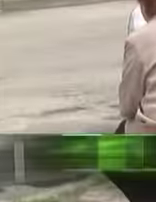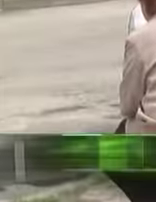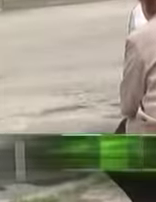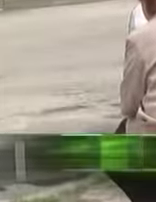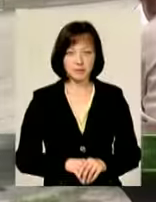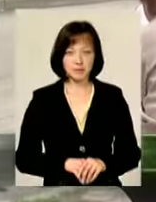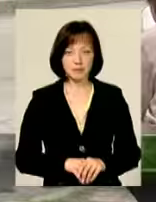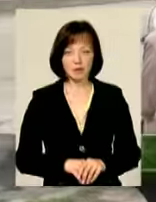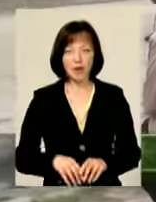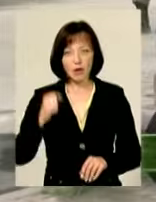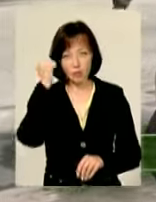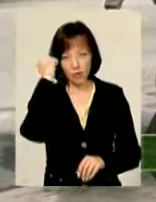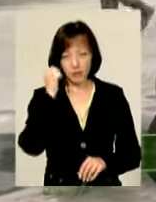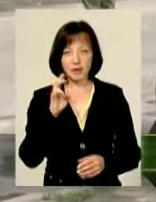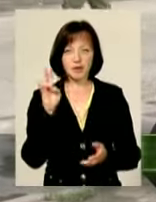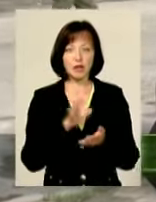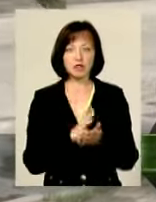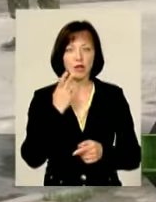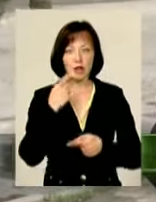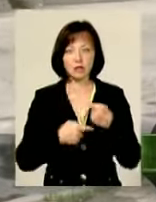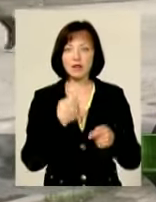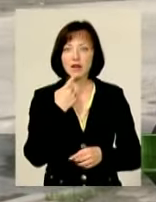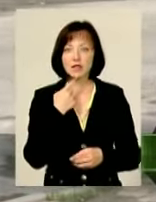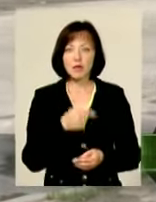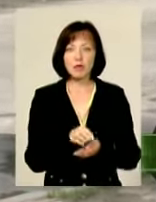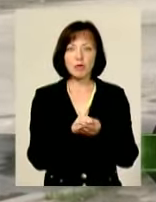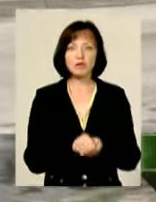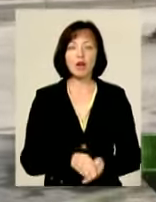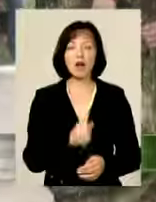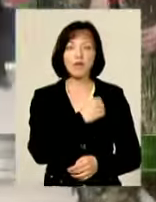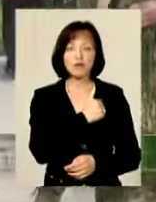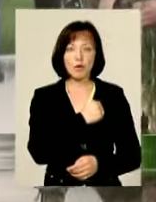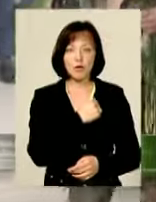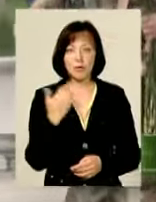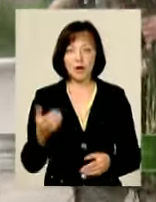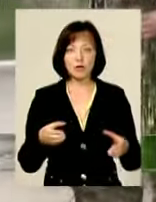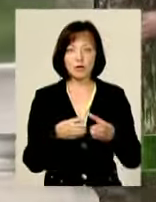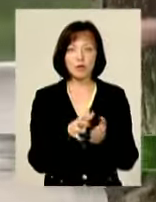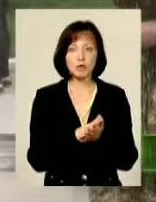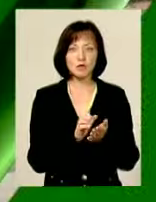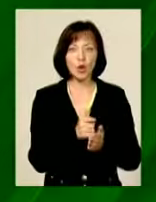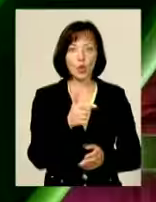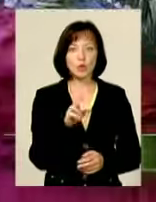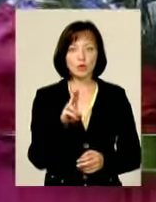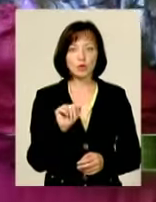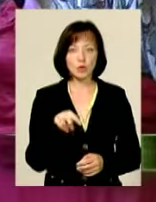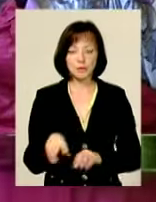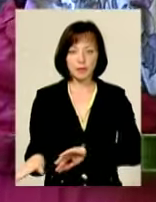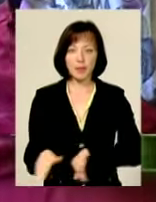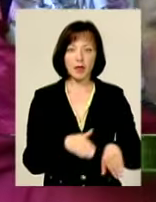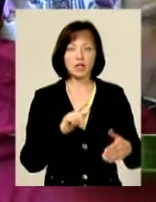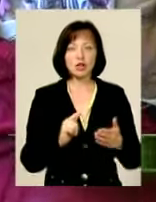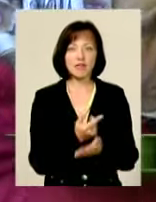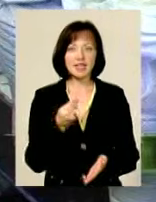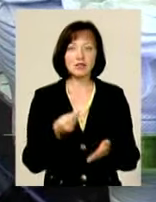У пангіті назавжди. Украсилові попрощалися із добровольцем правого сектора і з позивним гуцул. Черговий